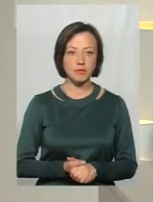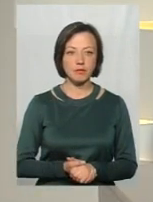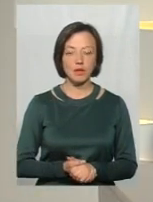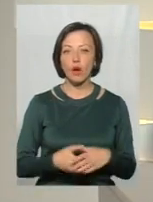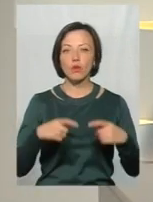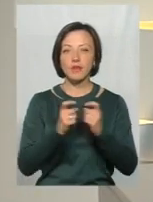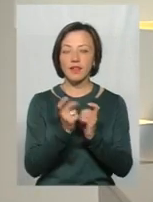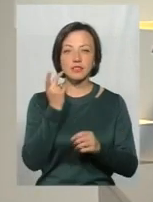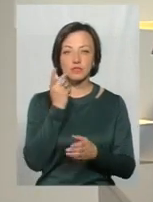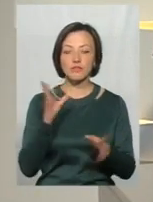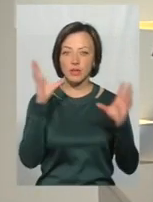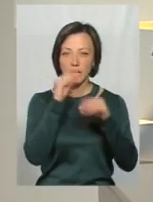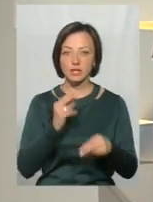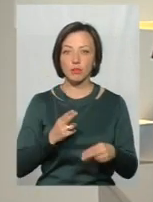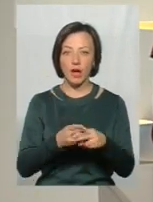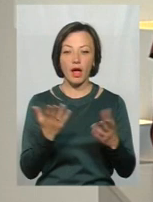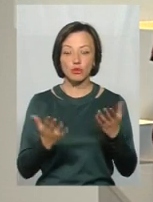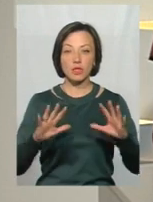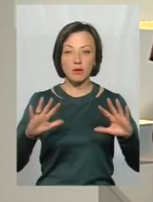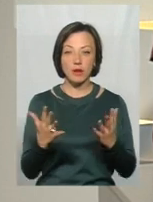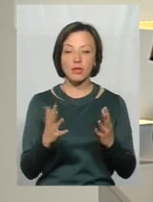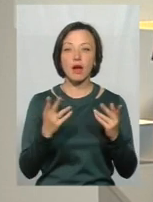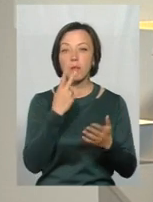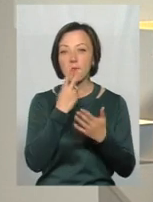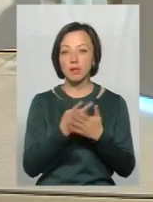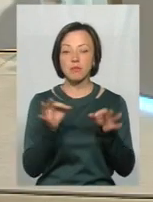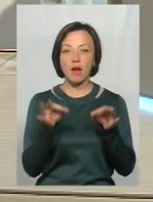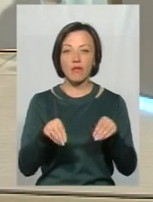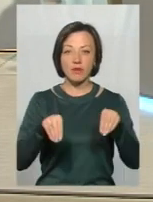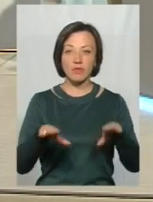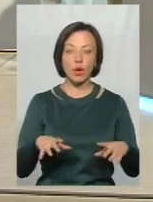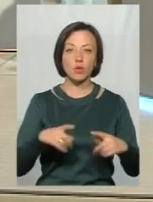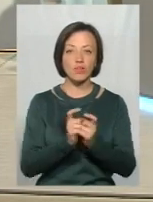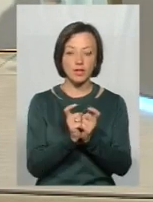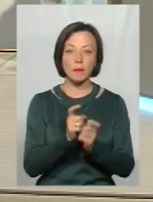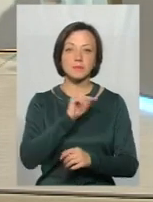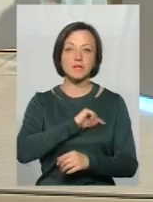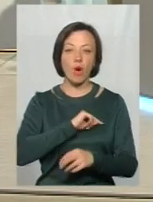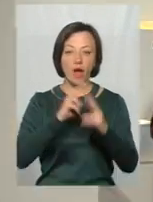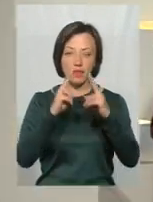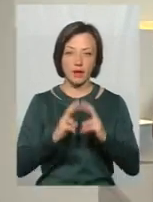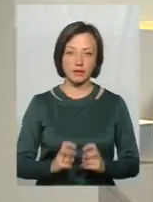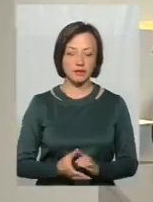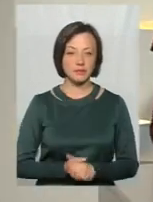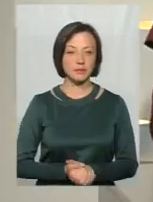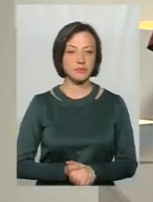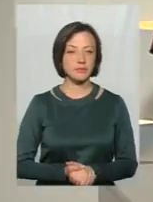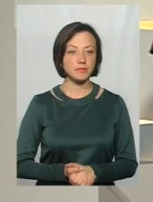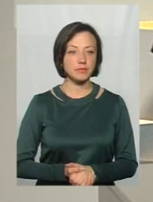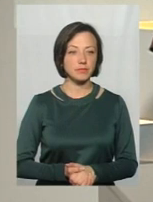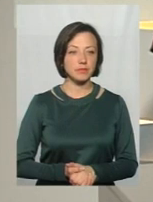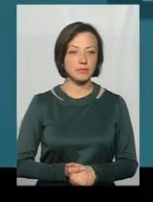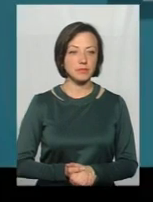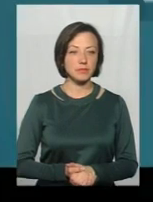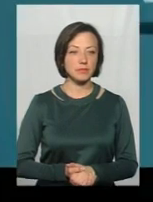вдається запобігти. І якщо вони трапляються, от яким бачить правильний вихід з конфлікту психоаналітик Наталія Чорна? Давайте послухаємо.